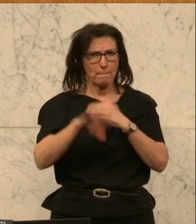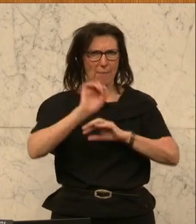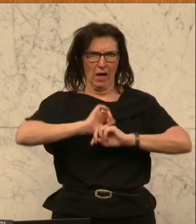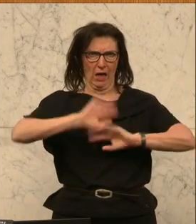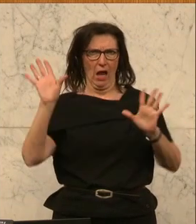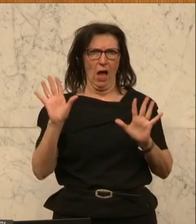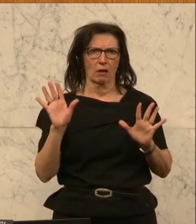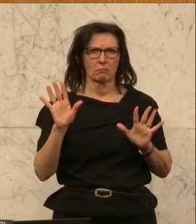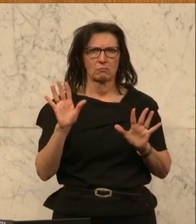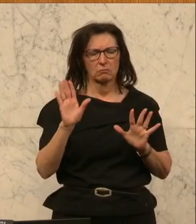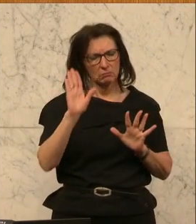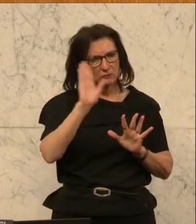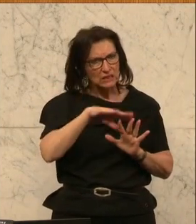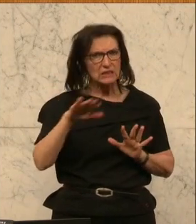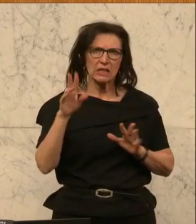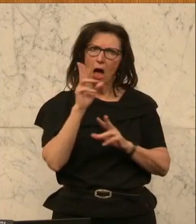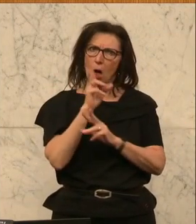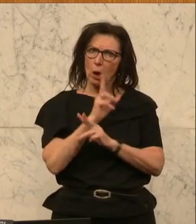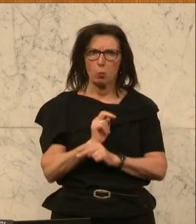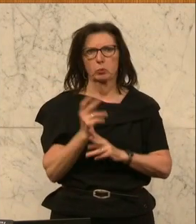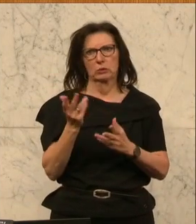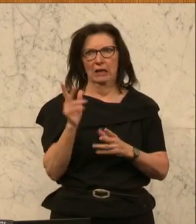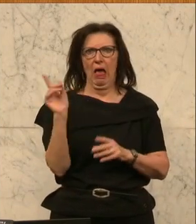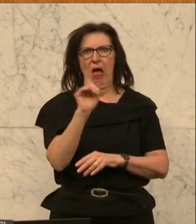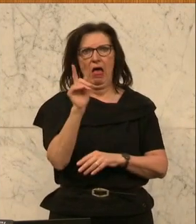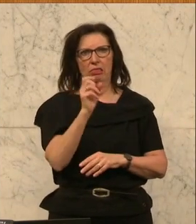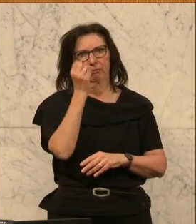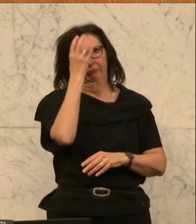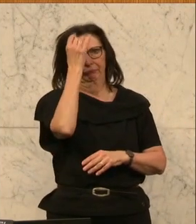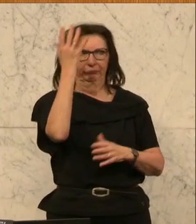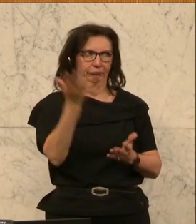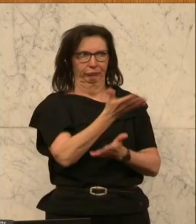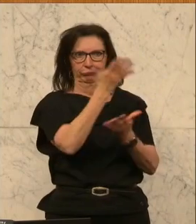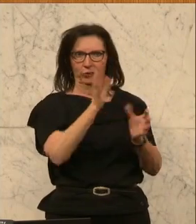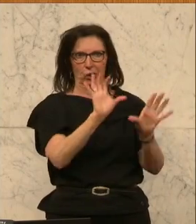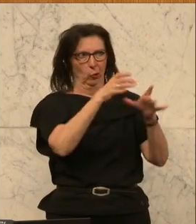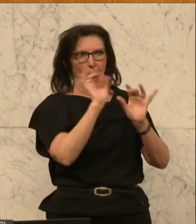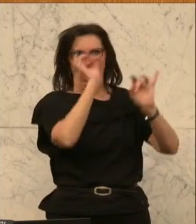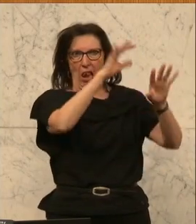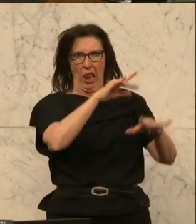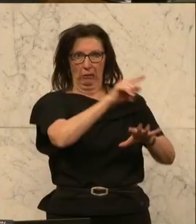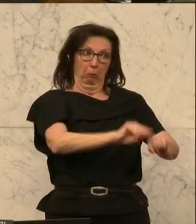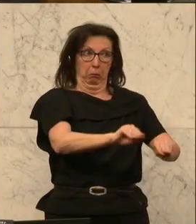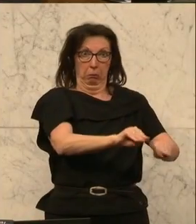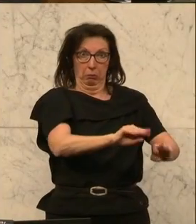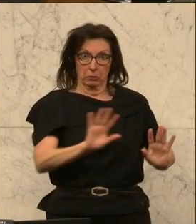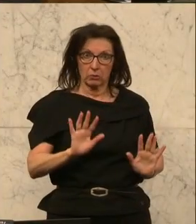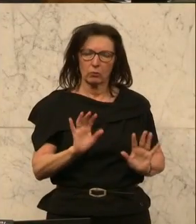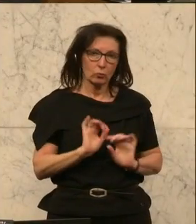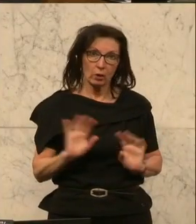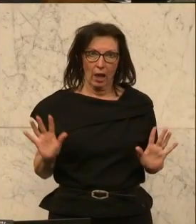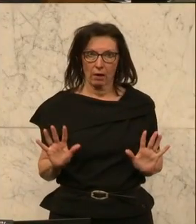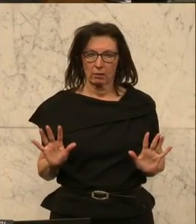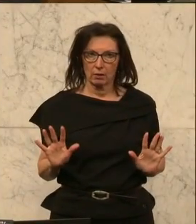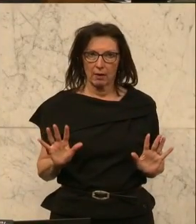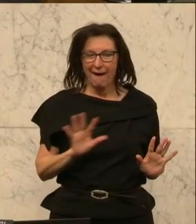dürfen Kinder in diesem Land nicht irgendwelchen obskurantistischen Gruppen überlassen. Und ich sage ganz klar, alle